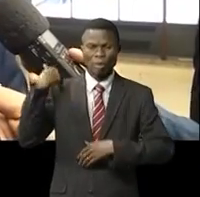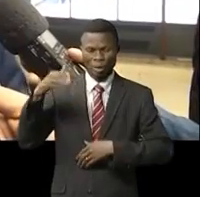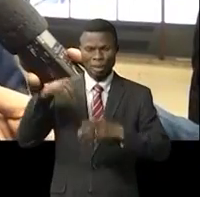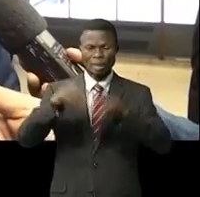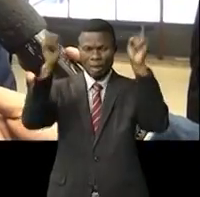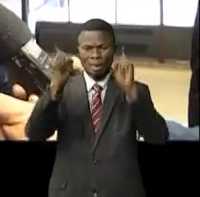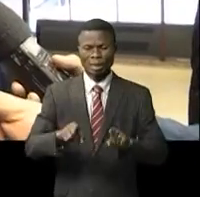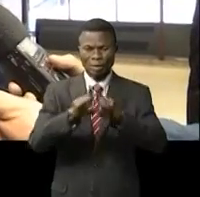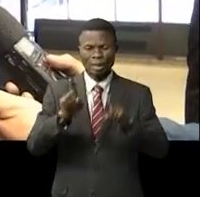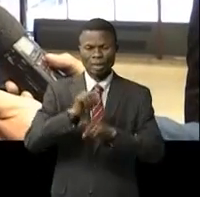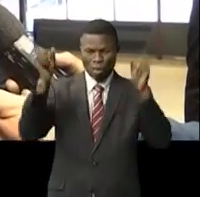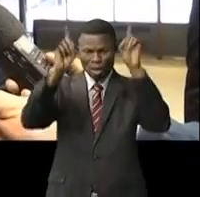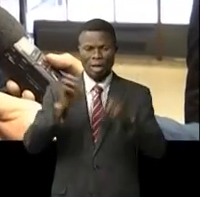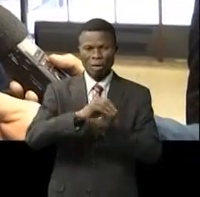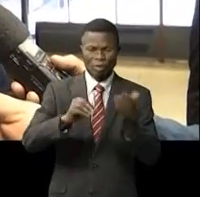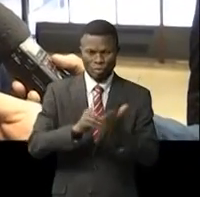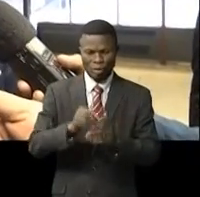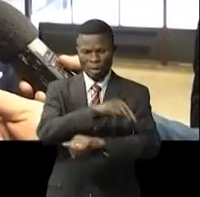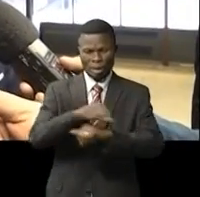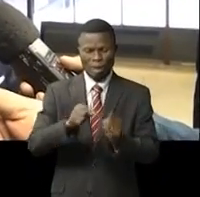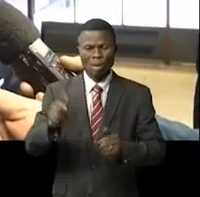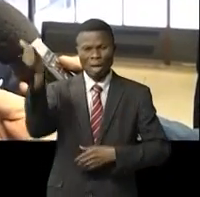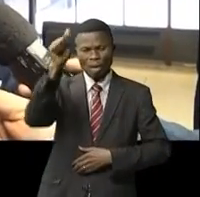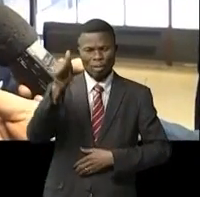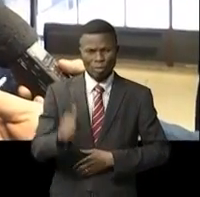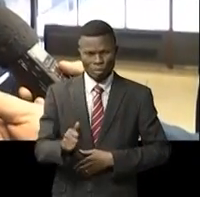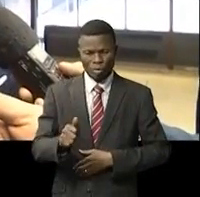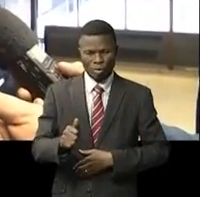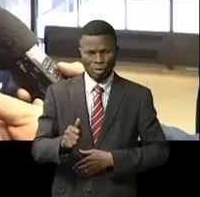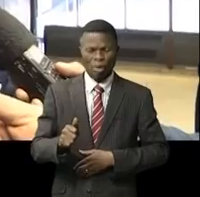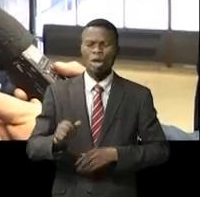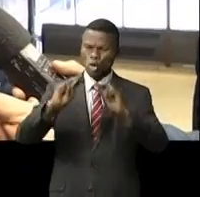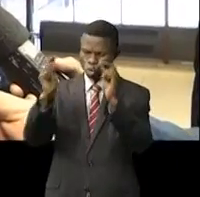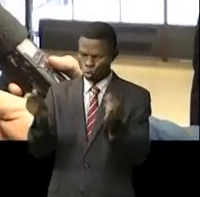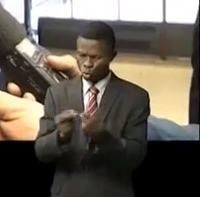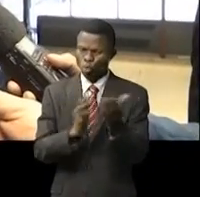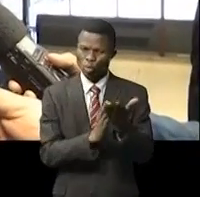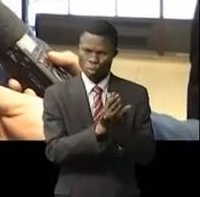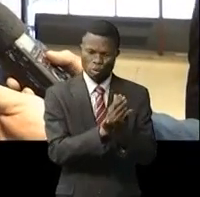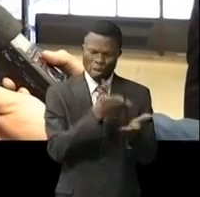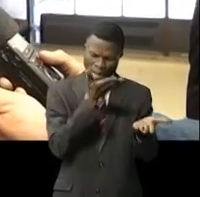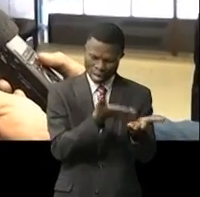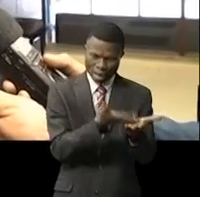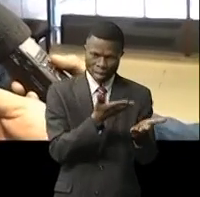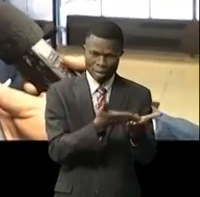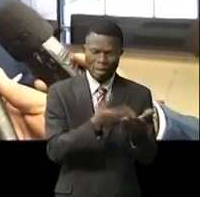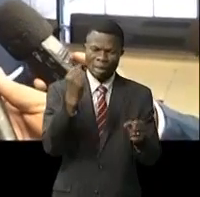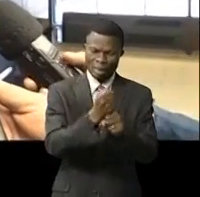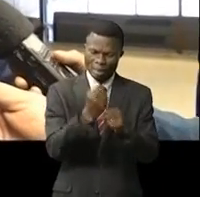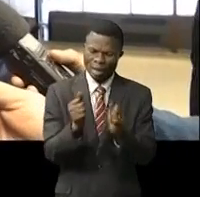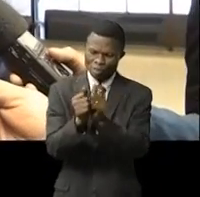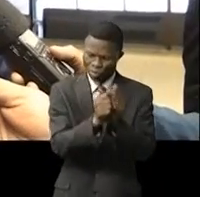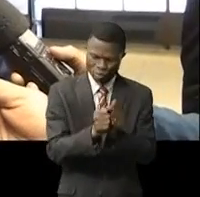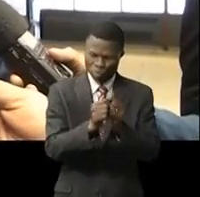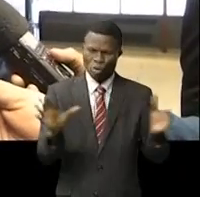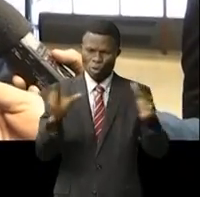l'Afrique et partout l'Afrique centrale. Les administrations de l'Afrique sont une sorte de plateforme sur laquelle ils peuvent travailler ensemble en